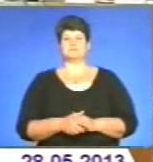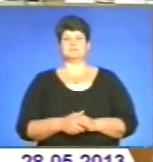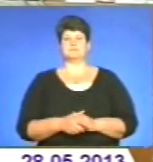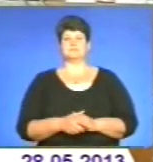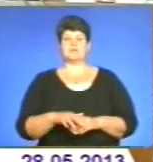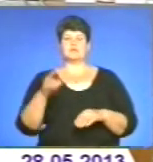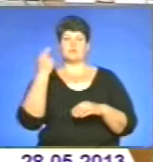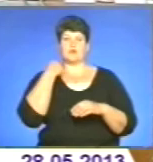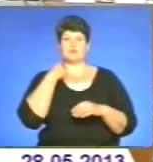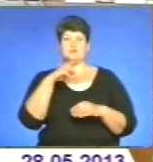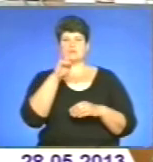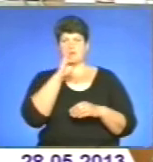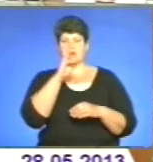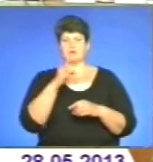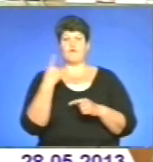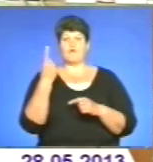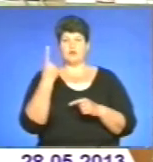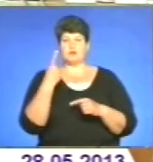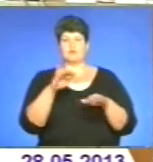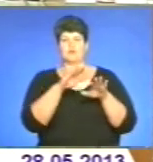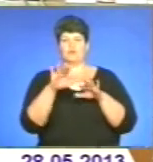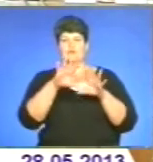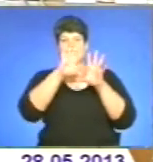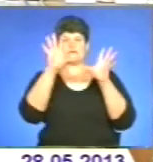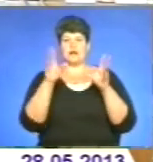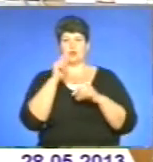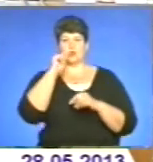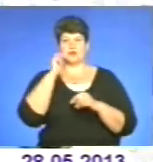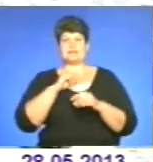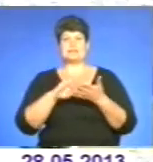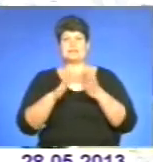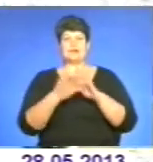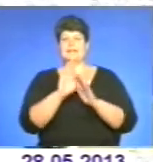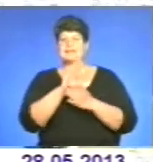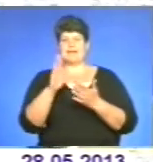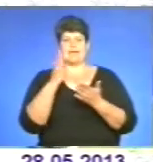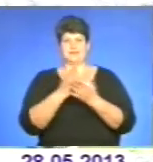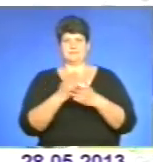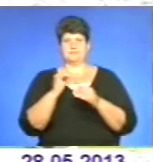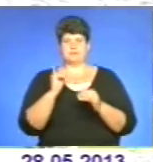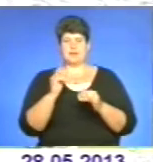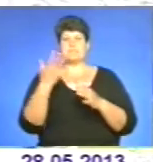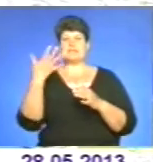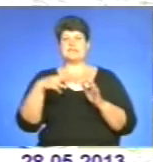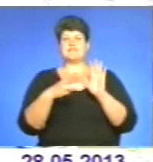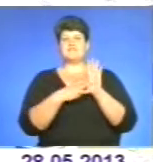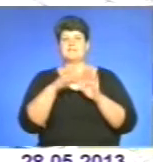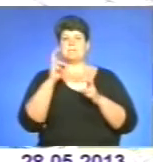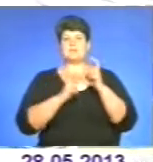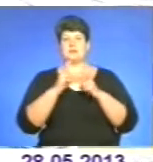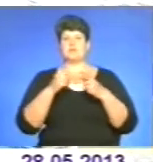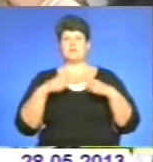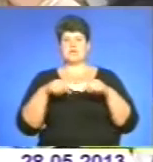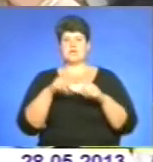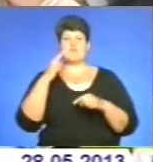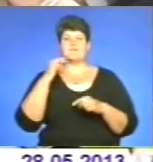Заборгованість із заробітної плати в області на фоні загальноукраїнської ситуації не є критичною. 58 підприємств та організацій винні